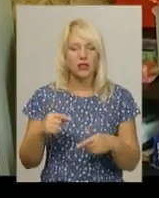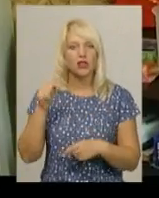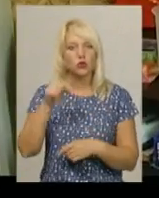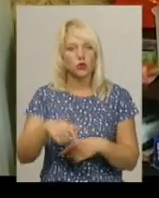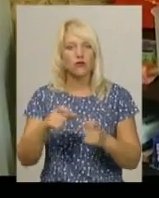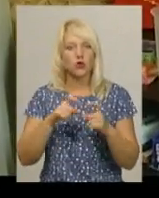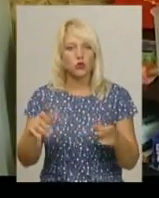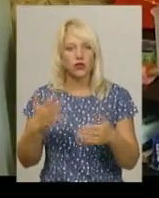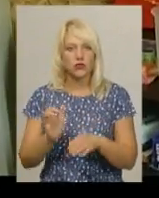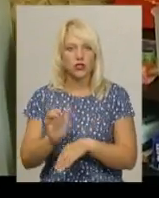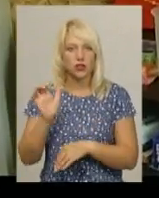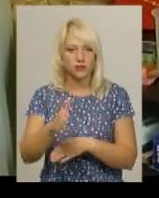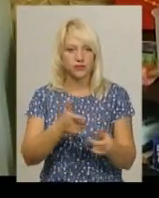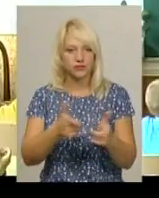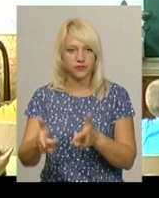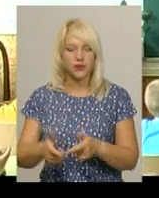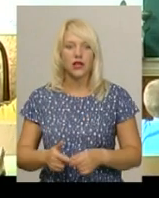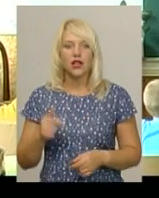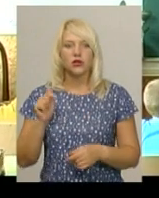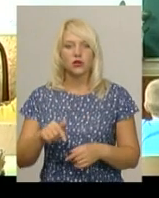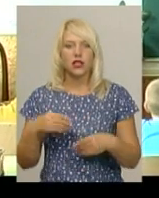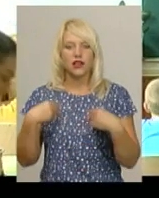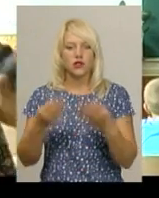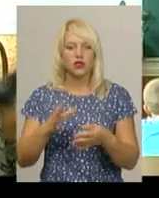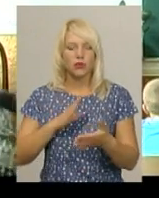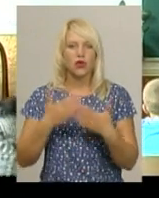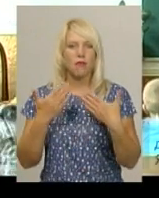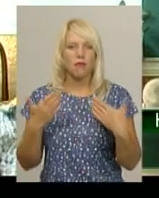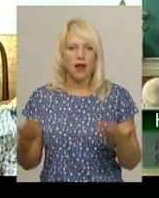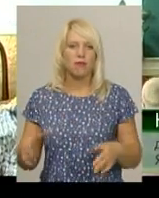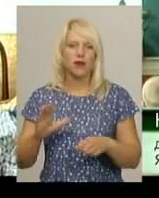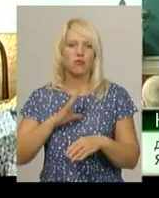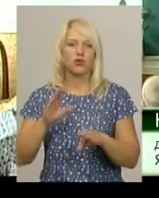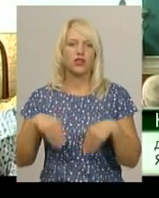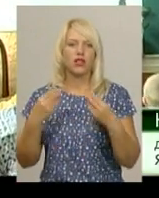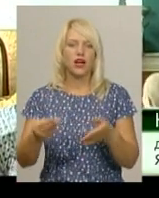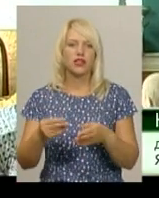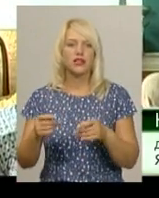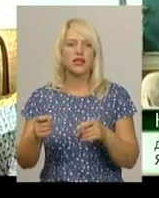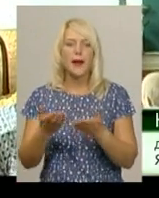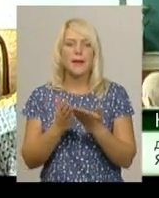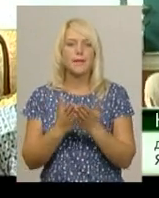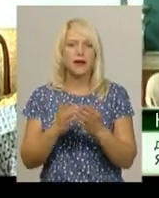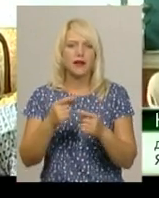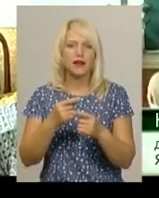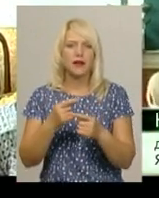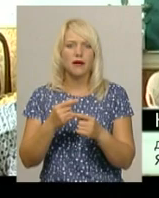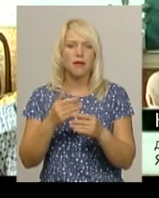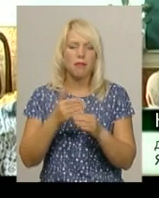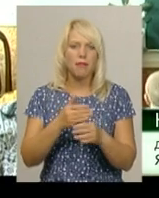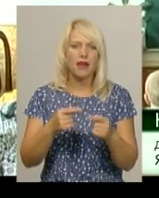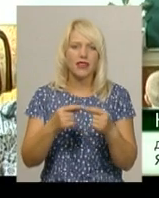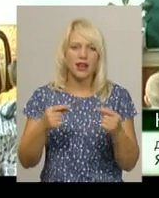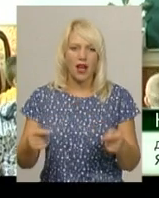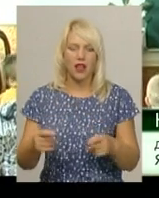школи з червня місяця. «Було надано меблі, було надано дидактичні матеріали, все, що потрібно,